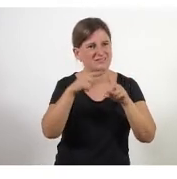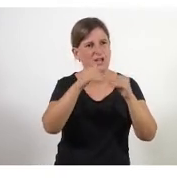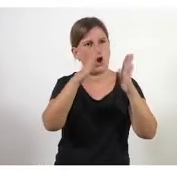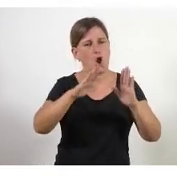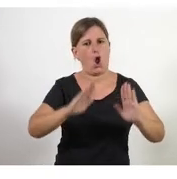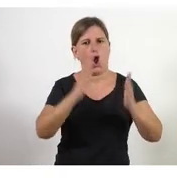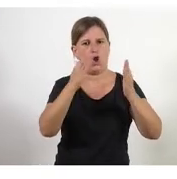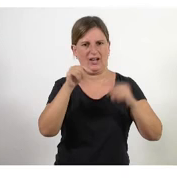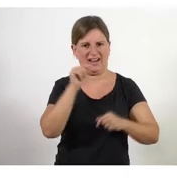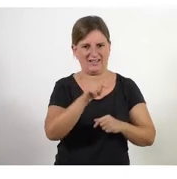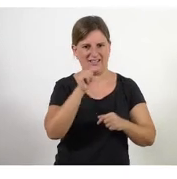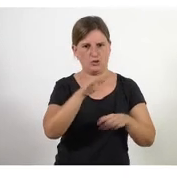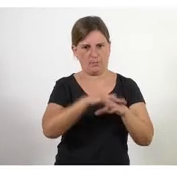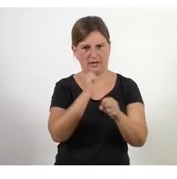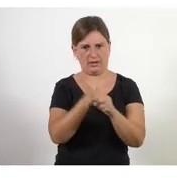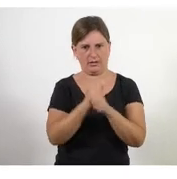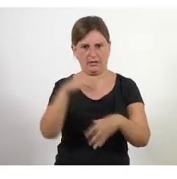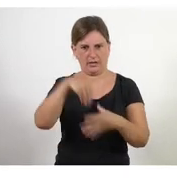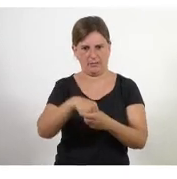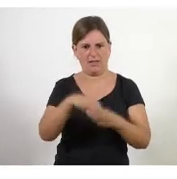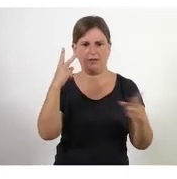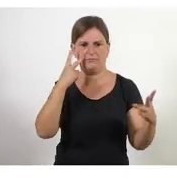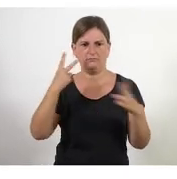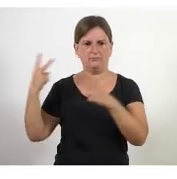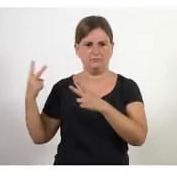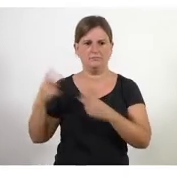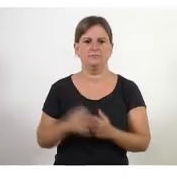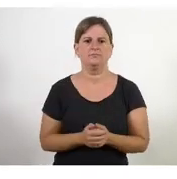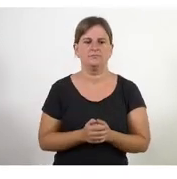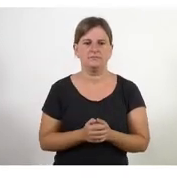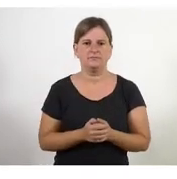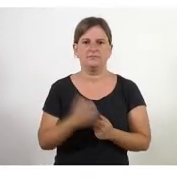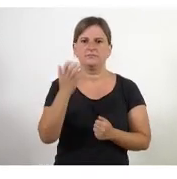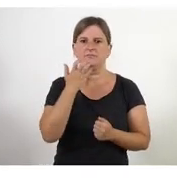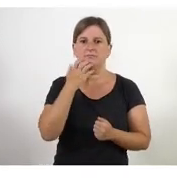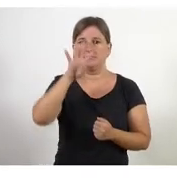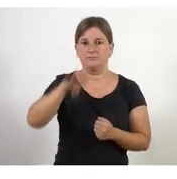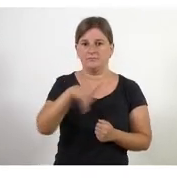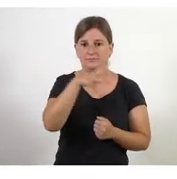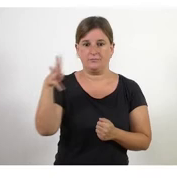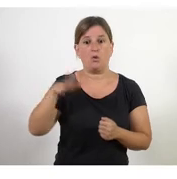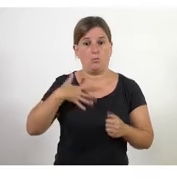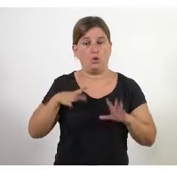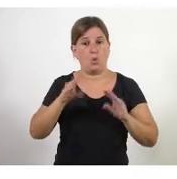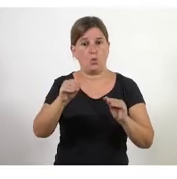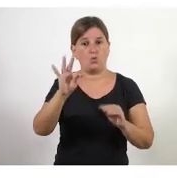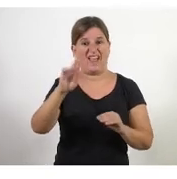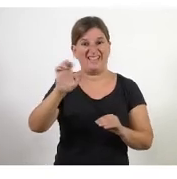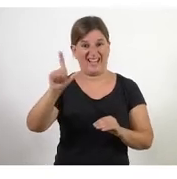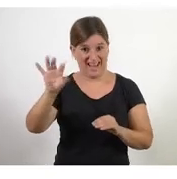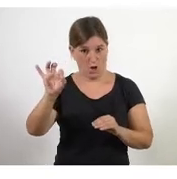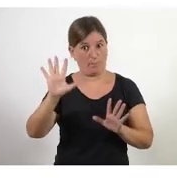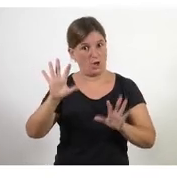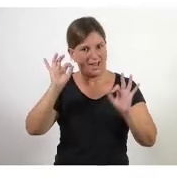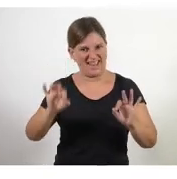formes de treballar Des d'aquí els taulells Canvan i aquí és on tu pots utilitzar el Trello són uns taulells on